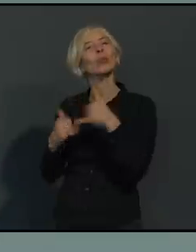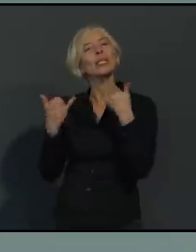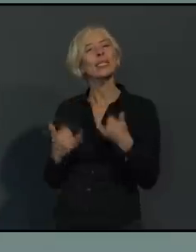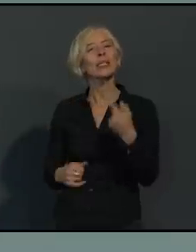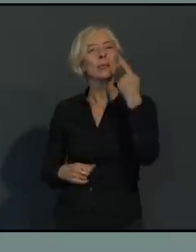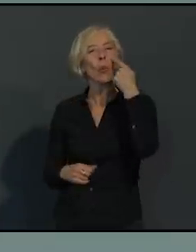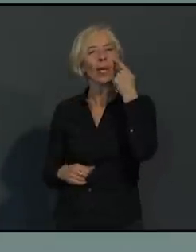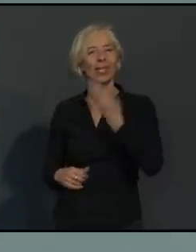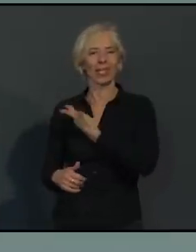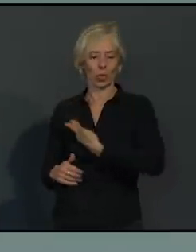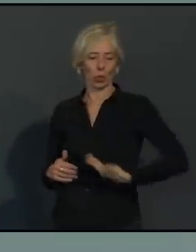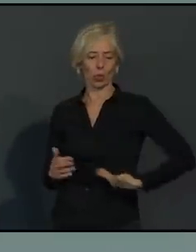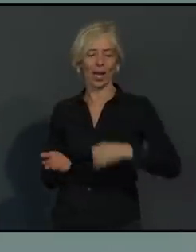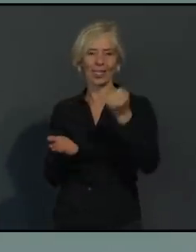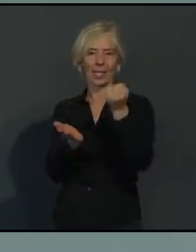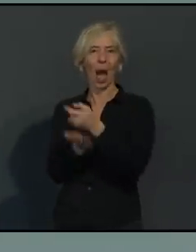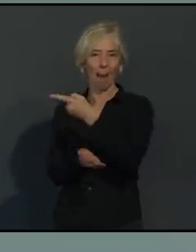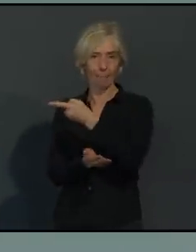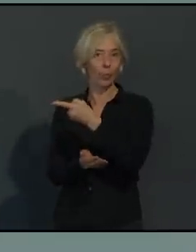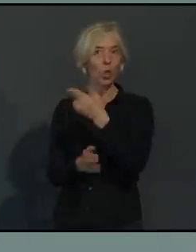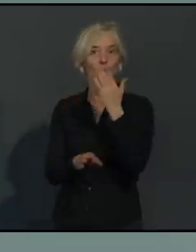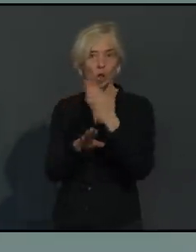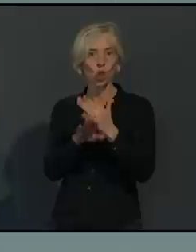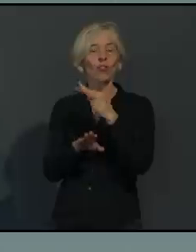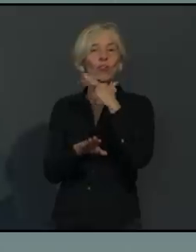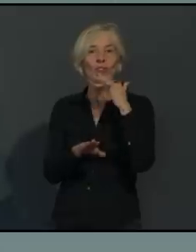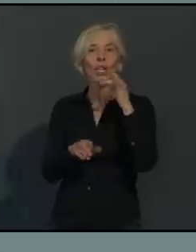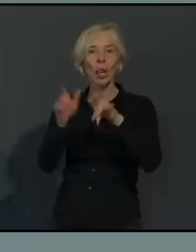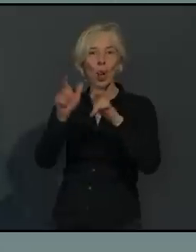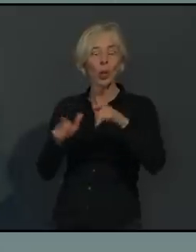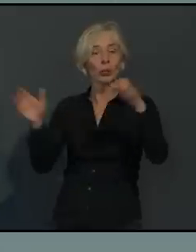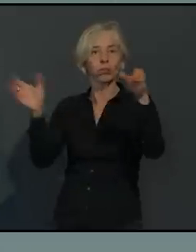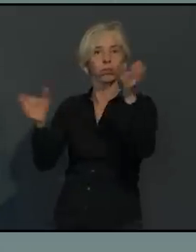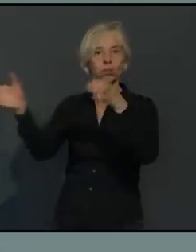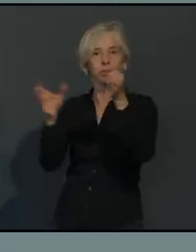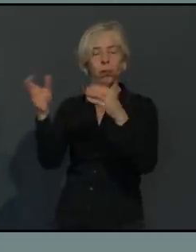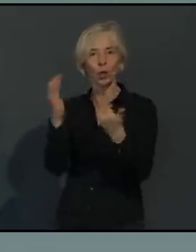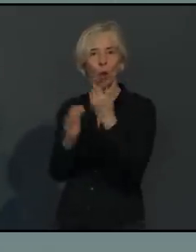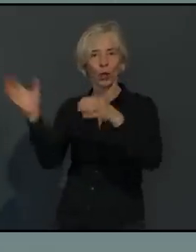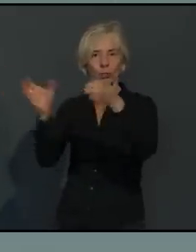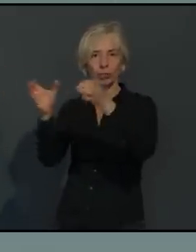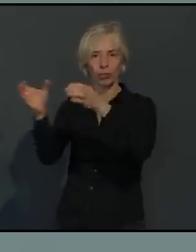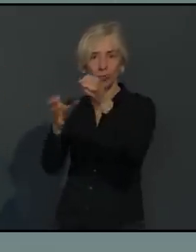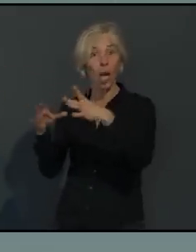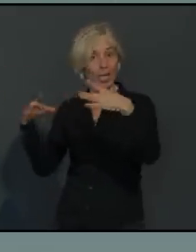angeht? Man hat ja da doch viele zusätzliche Kräfte bekommen. Benötigt man da weitere Aufstockung oder kommt man damit im Moment zurecht?